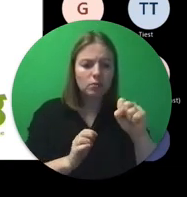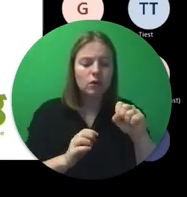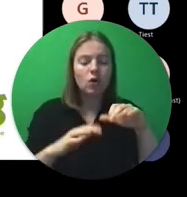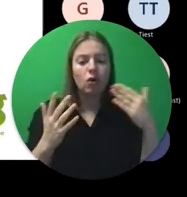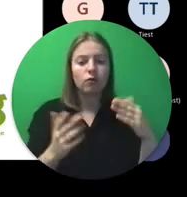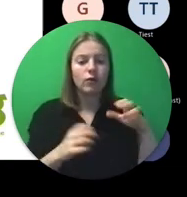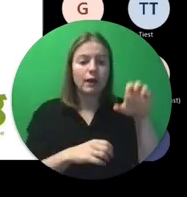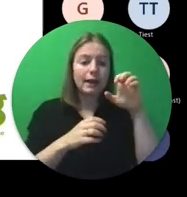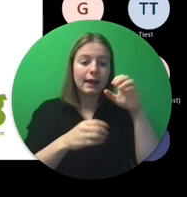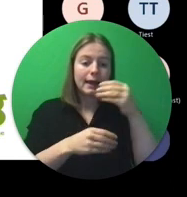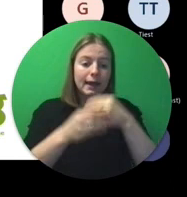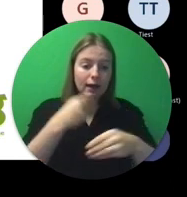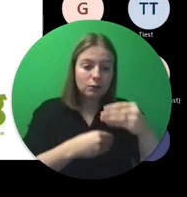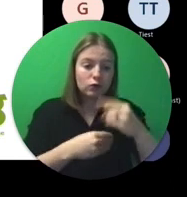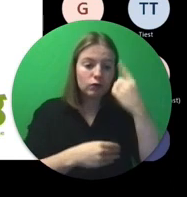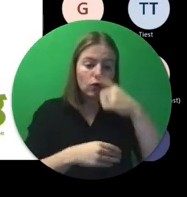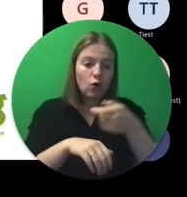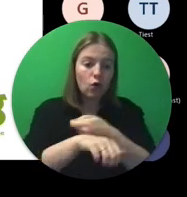ondernemers.